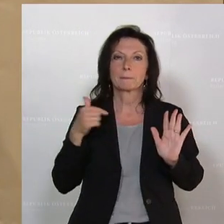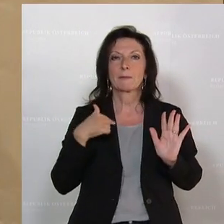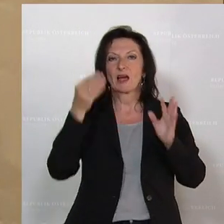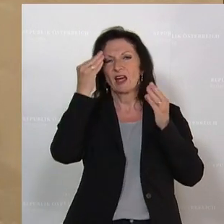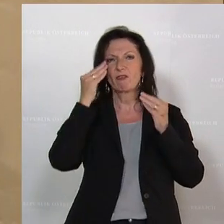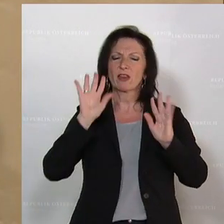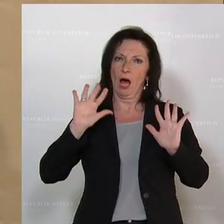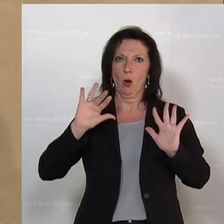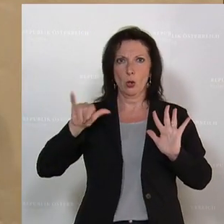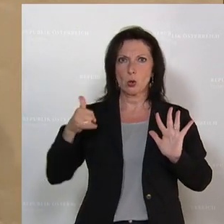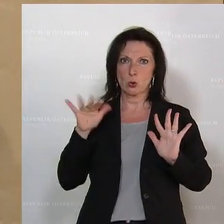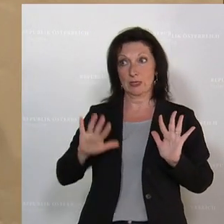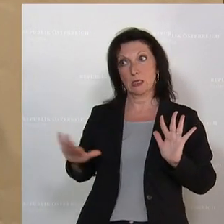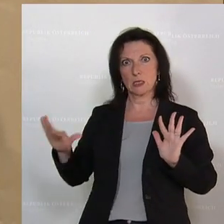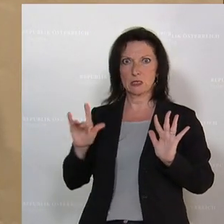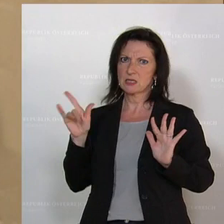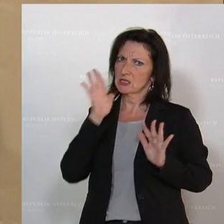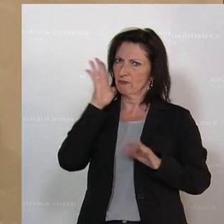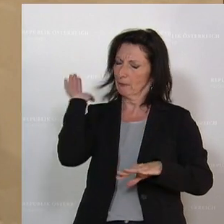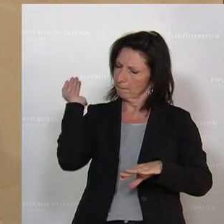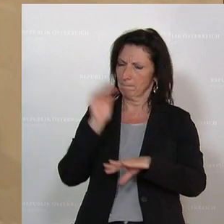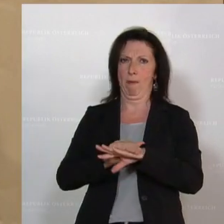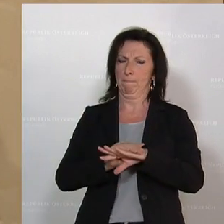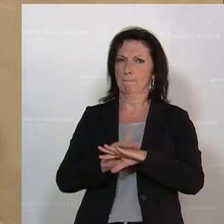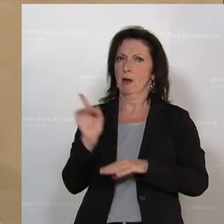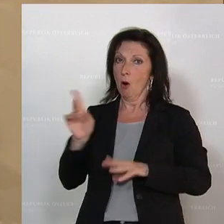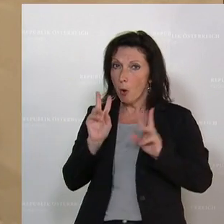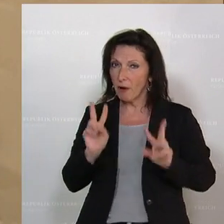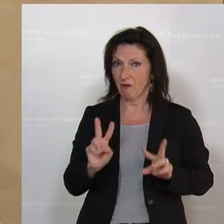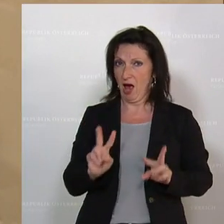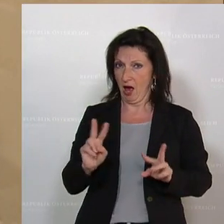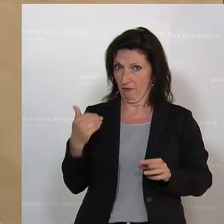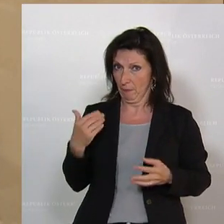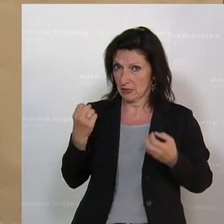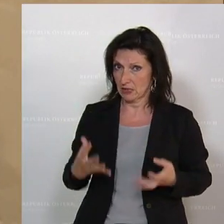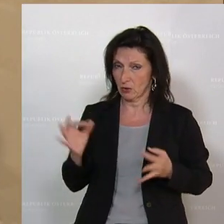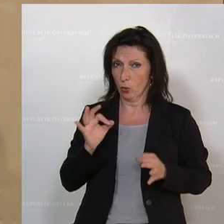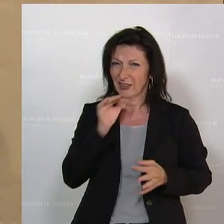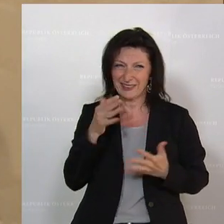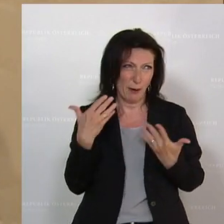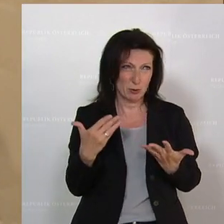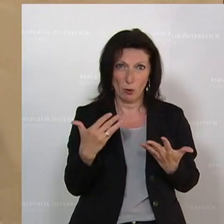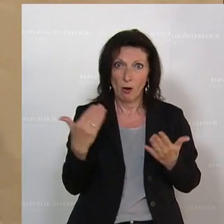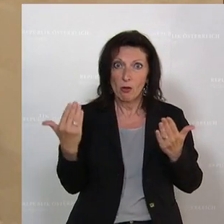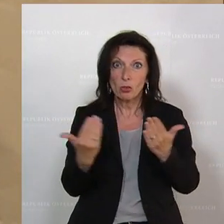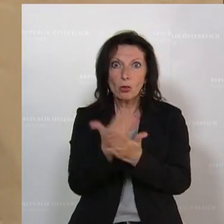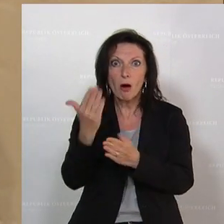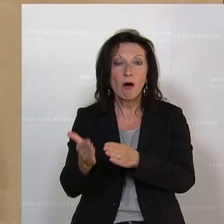dass die Justiz sieht, ob das tatsächlich passiert ist oder nicht. Aber das ist neu, das hatten wir nicht am Radar.